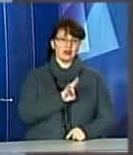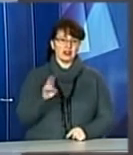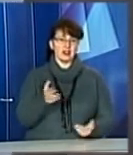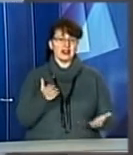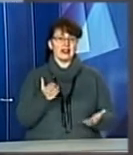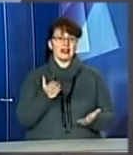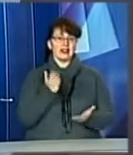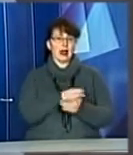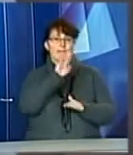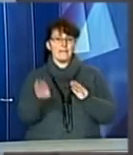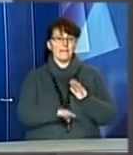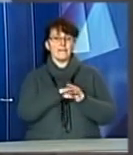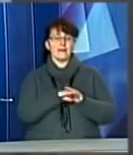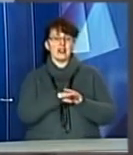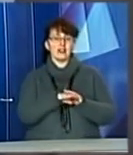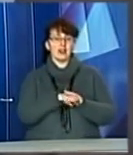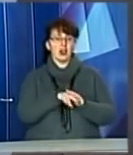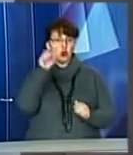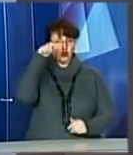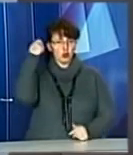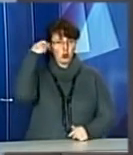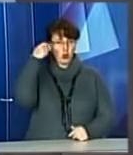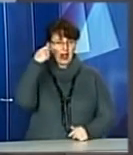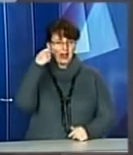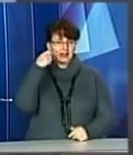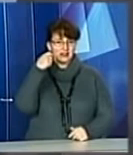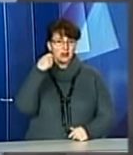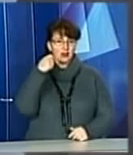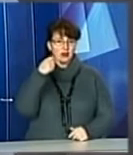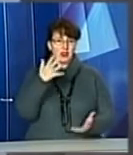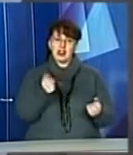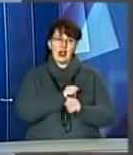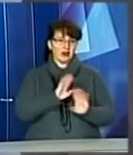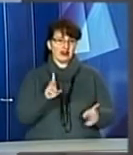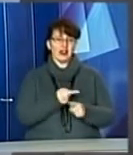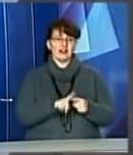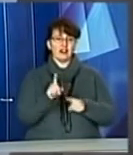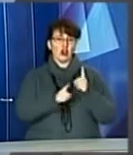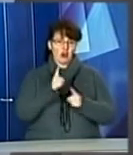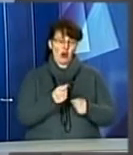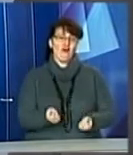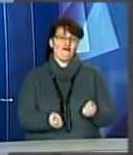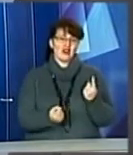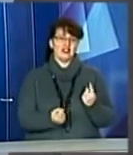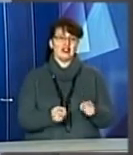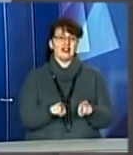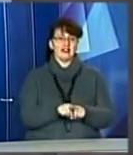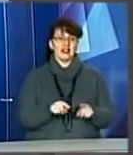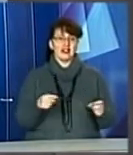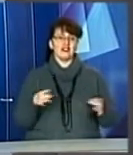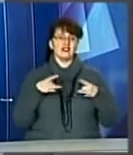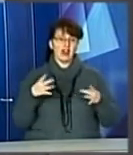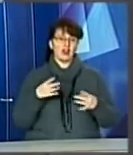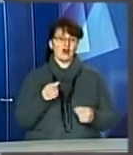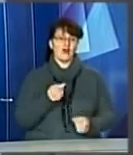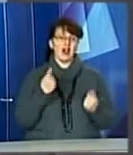знаходилися під турецьким ігом, не прийняли цієї реформи, і виникла оця відмінність у святкуваннях Пасхи і інших,